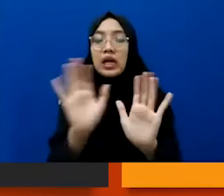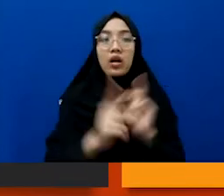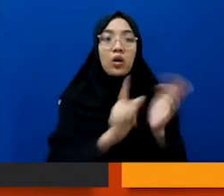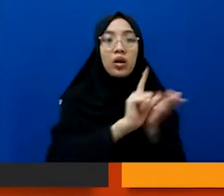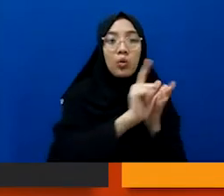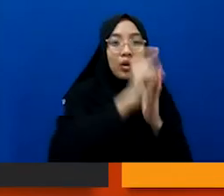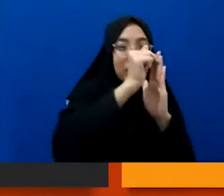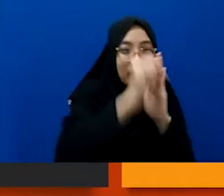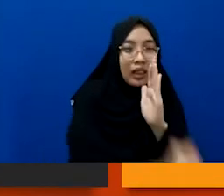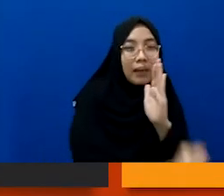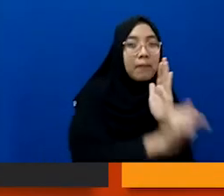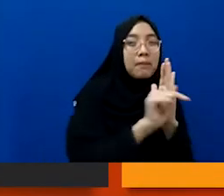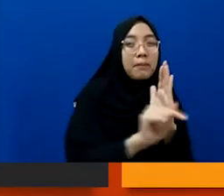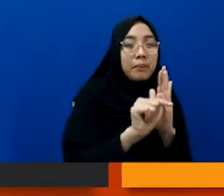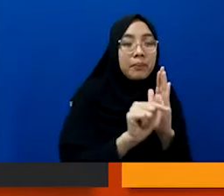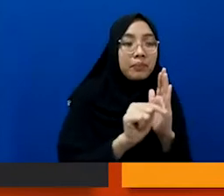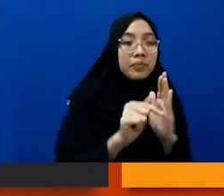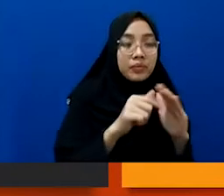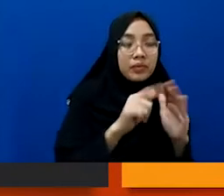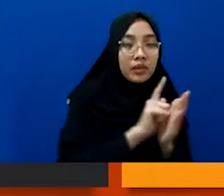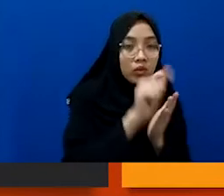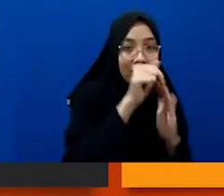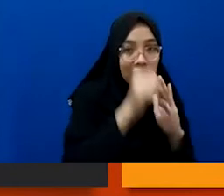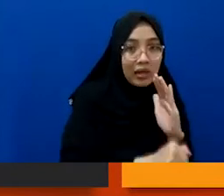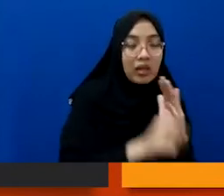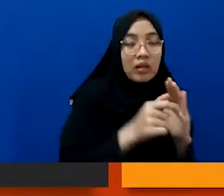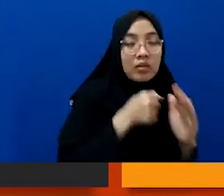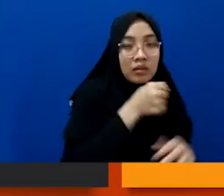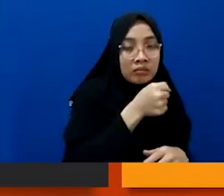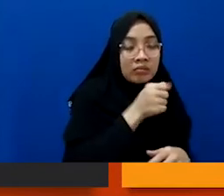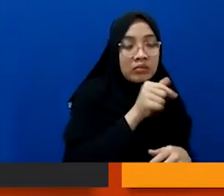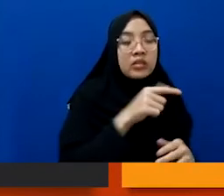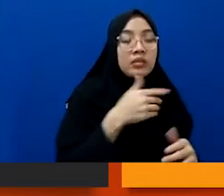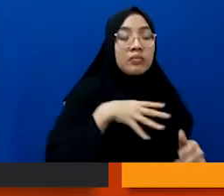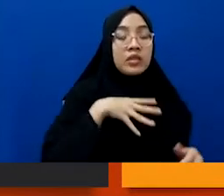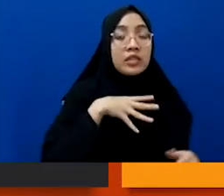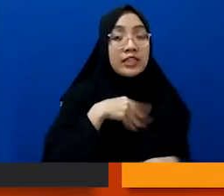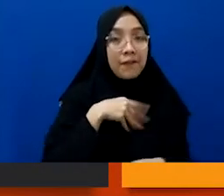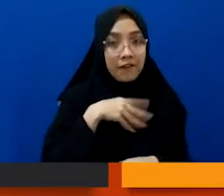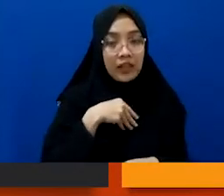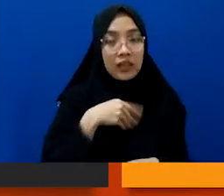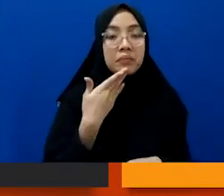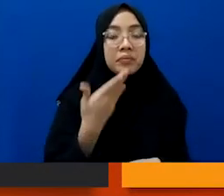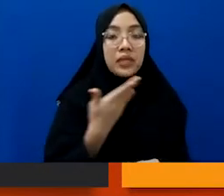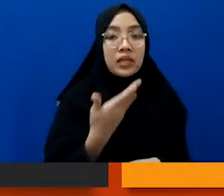atau liputan mendalam, atau laporan mendalam, nah itu biasanya sifatnya itu